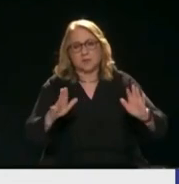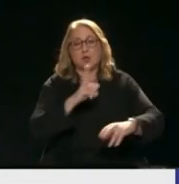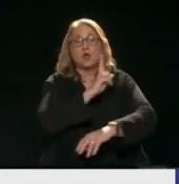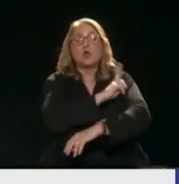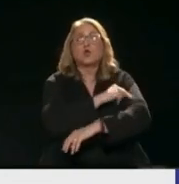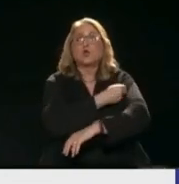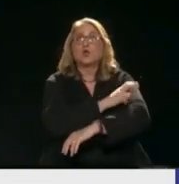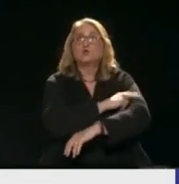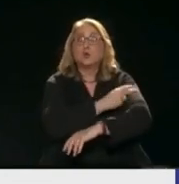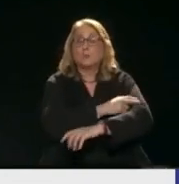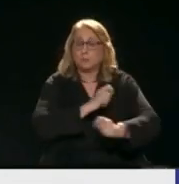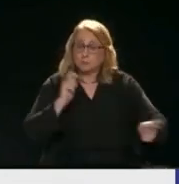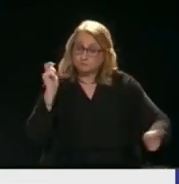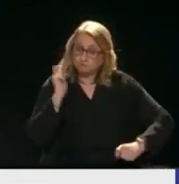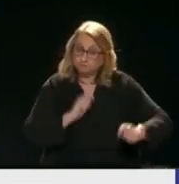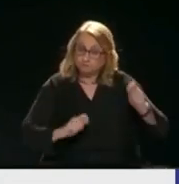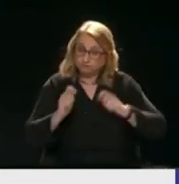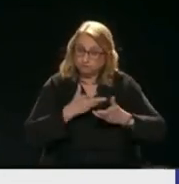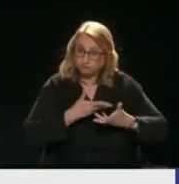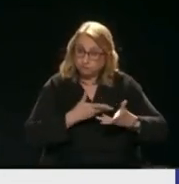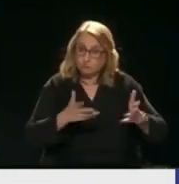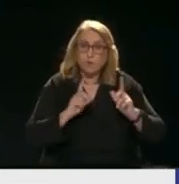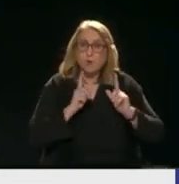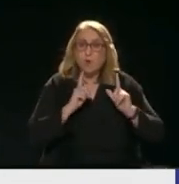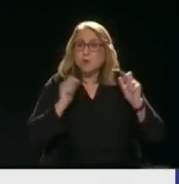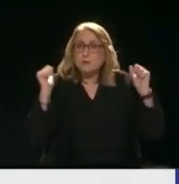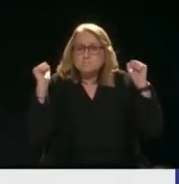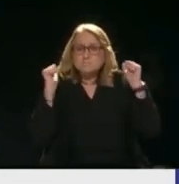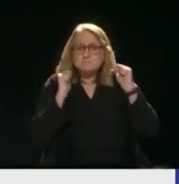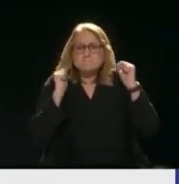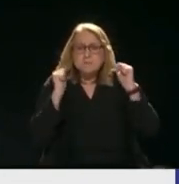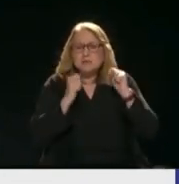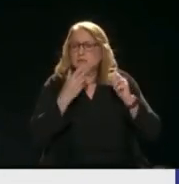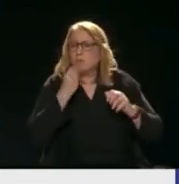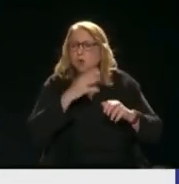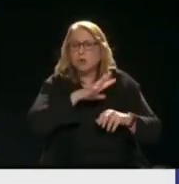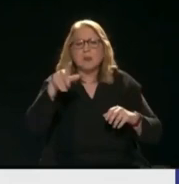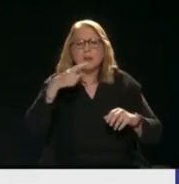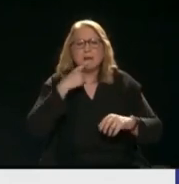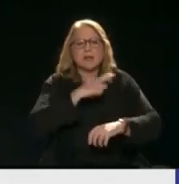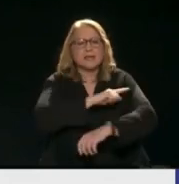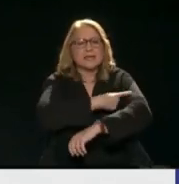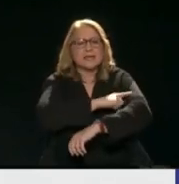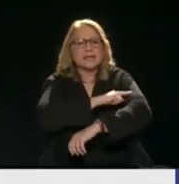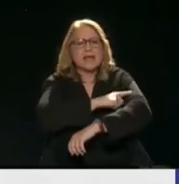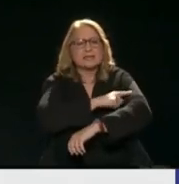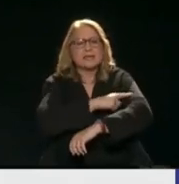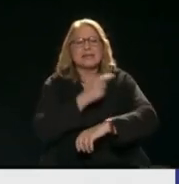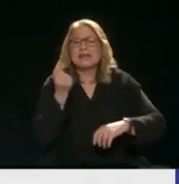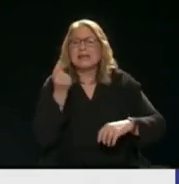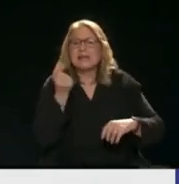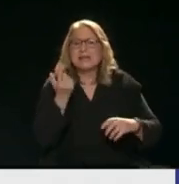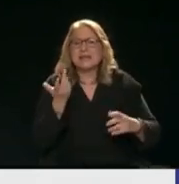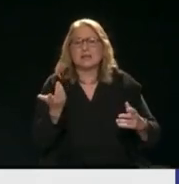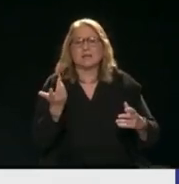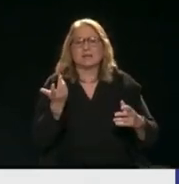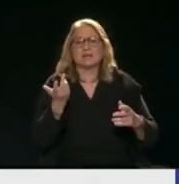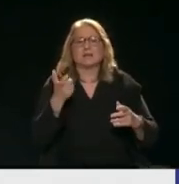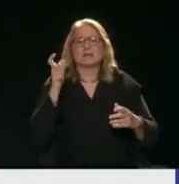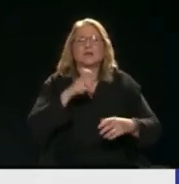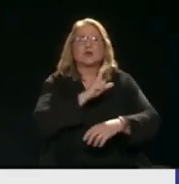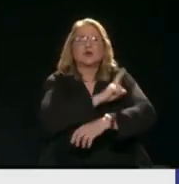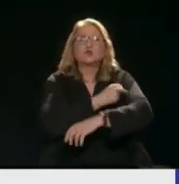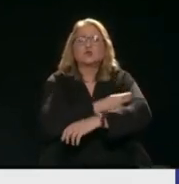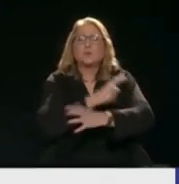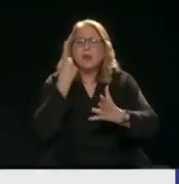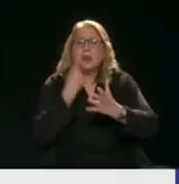σερβις στην υγεία Και όχι να είναι τόσο πιεσμένοι Έχουμε ακούσει χιλιάδες φορές Γιατί είναι πάρα πολύ γλυγοι μισθοί τους Τα νοσοκομεία